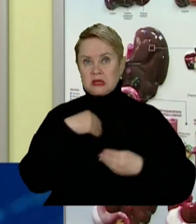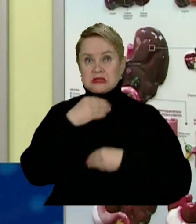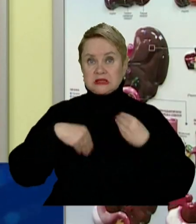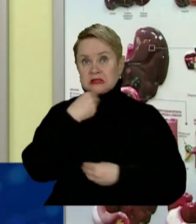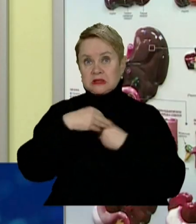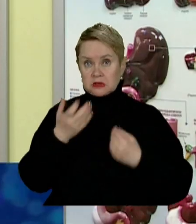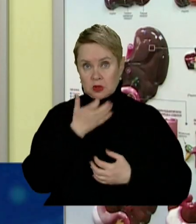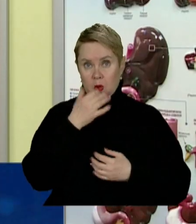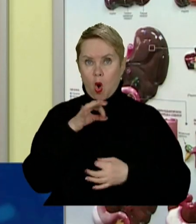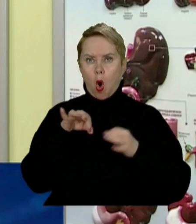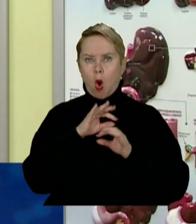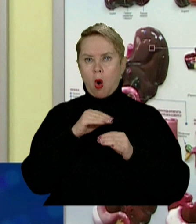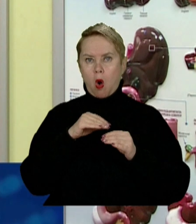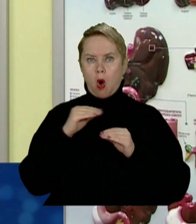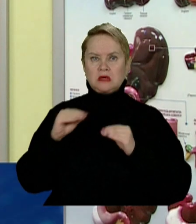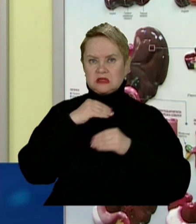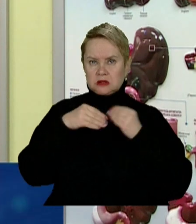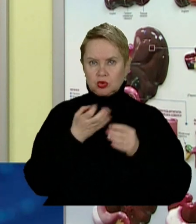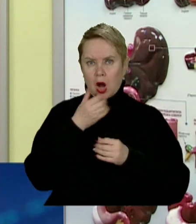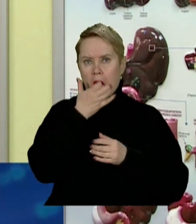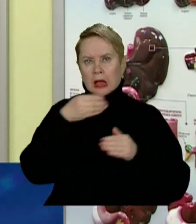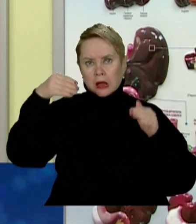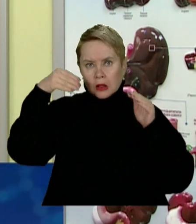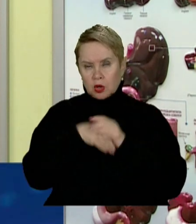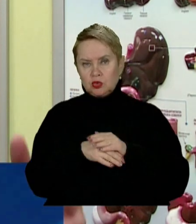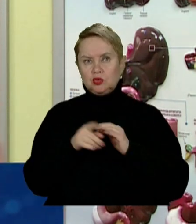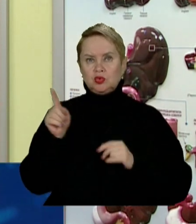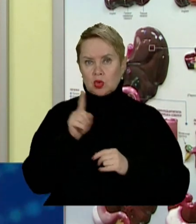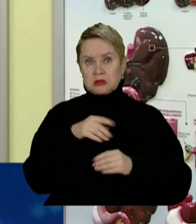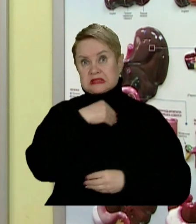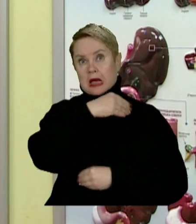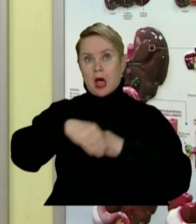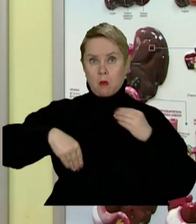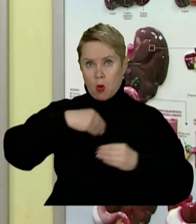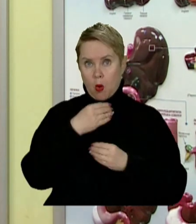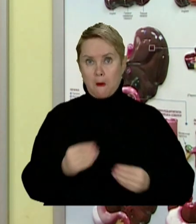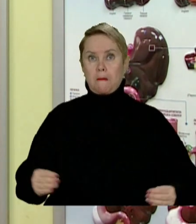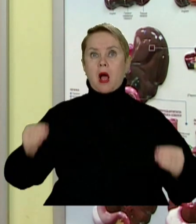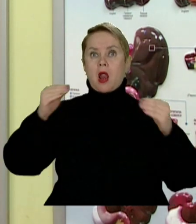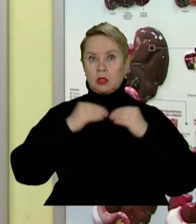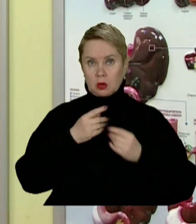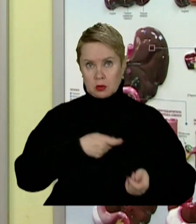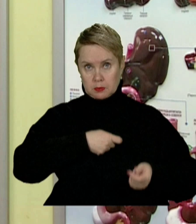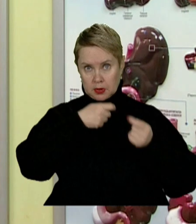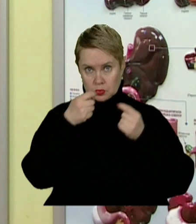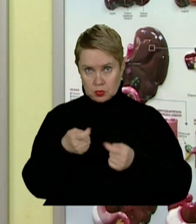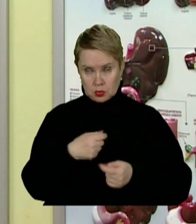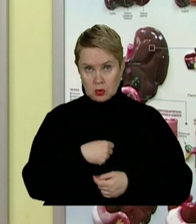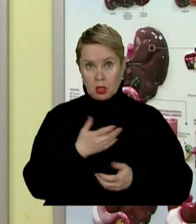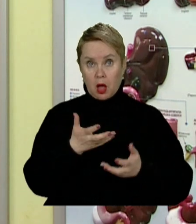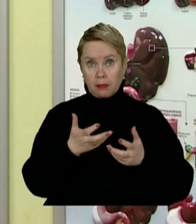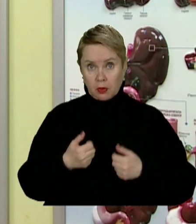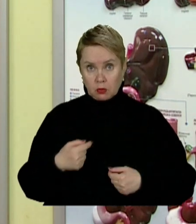у ковдру, туди кладуть грілку, ще щось, замотують у пальто якесь і приносять. І на